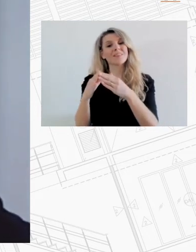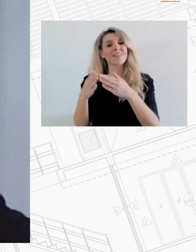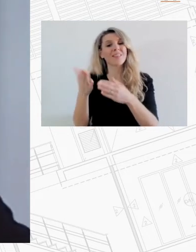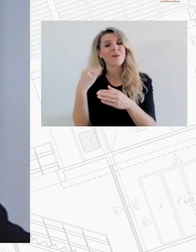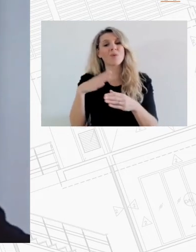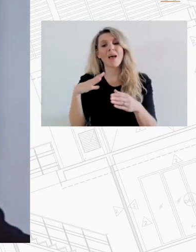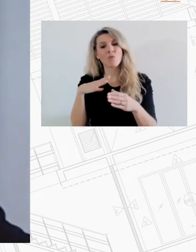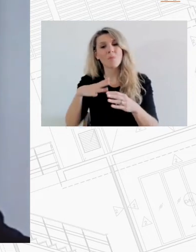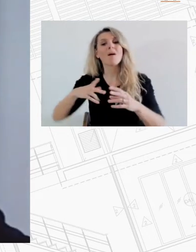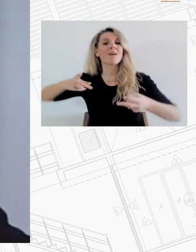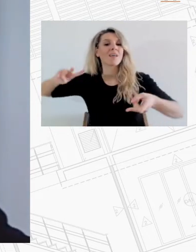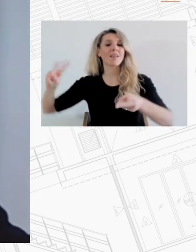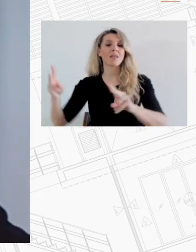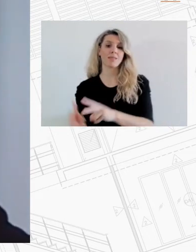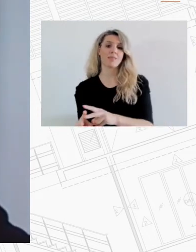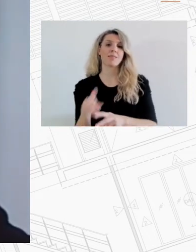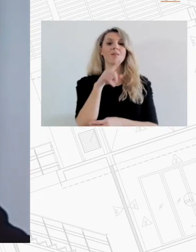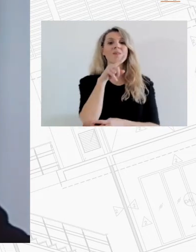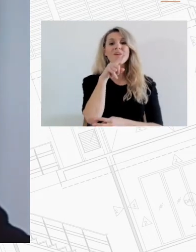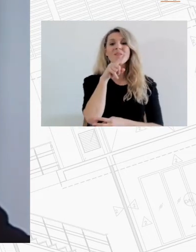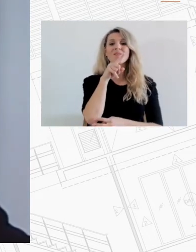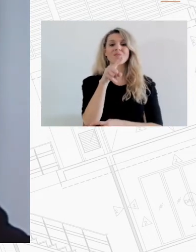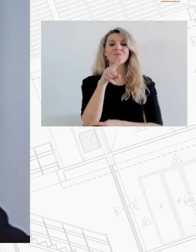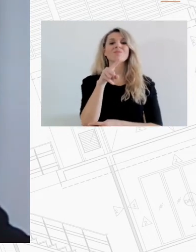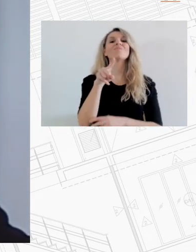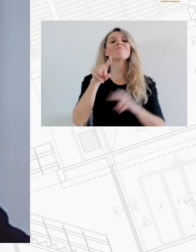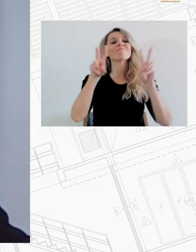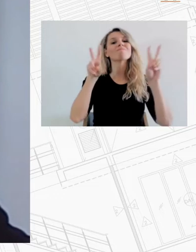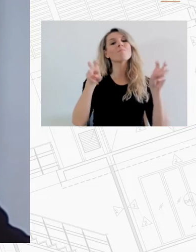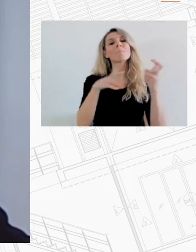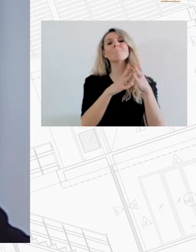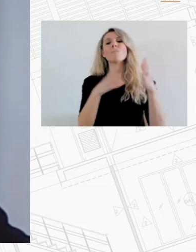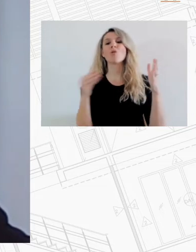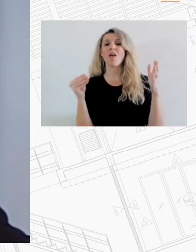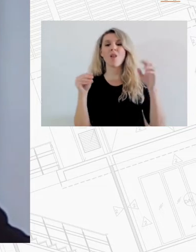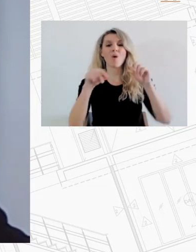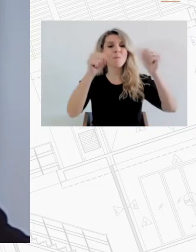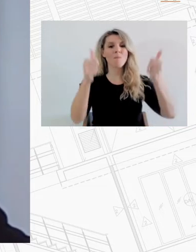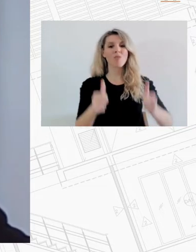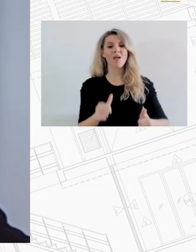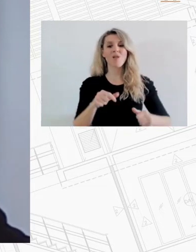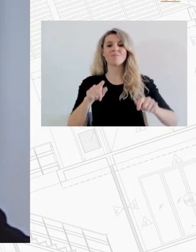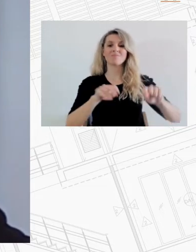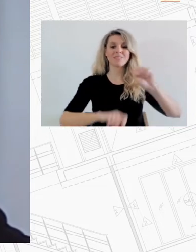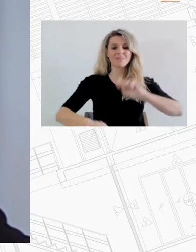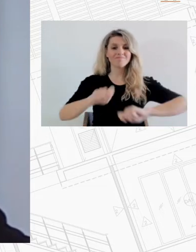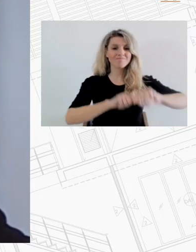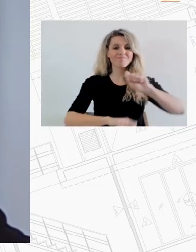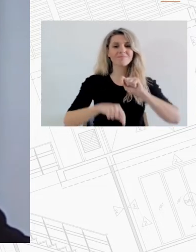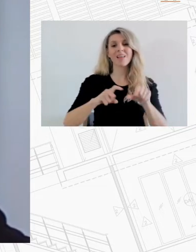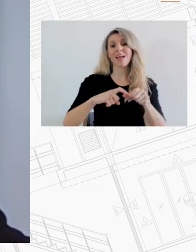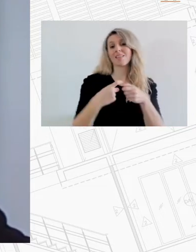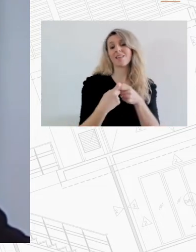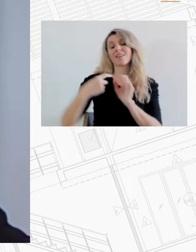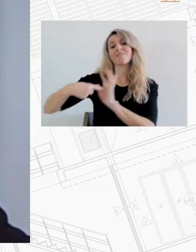που σχεδιάστηκε από την εταιρεία μας παρουσιάστηκε στο συνέδριο του Capital